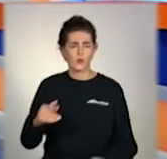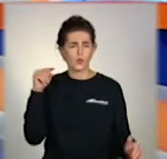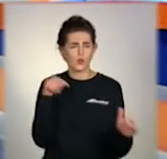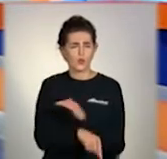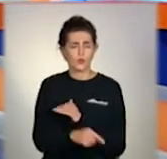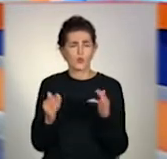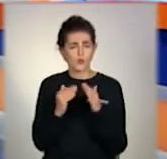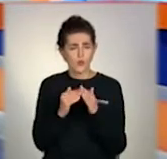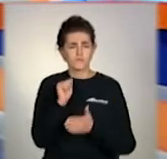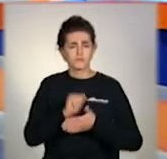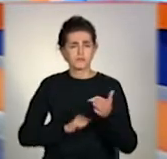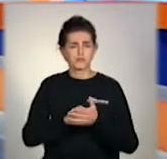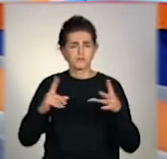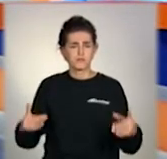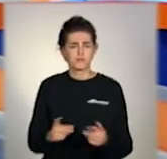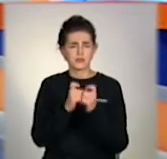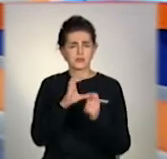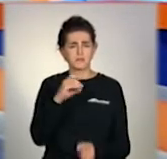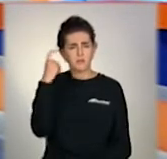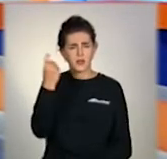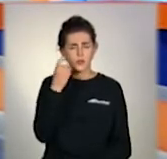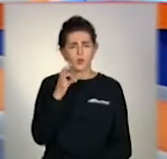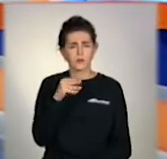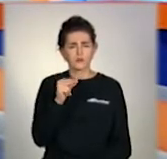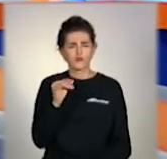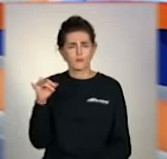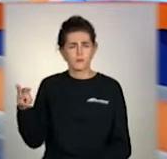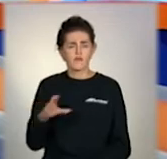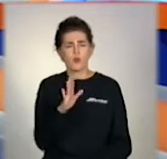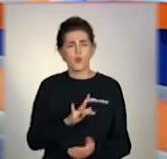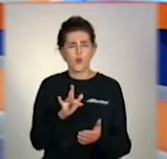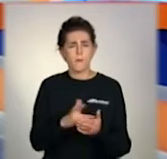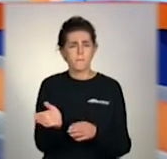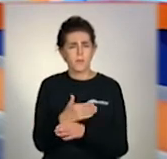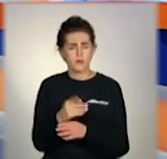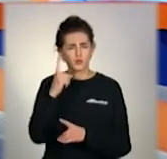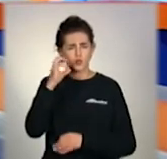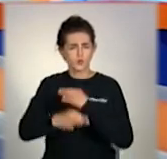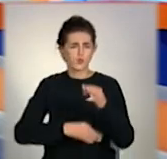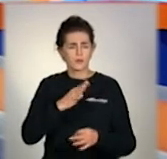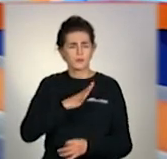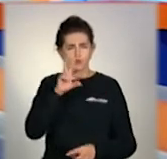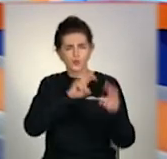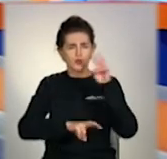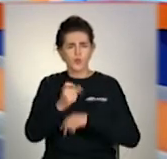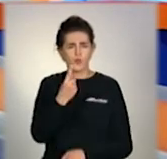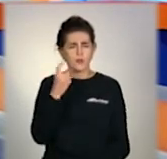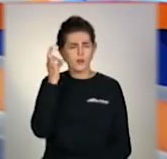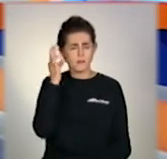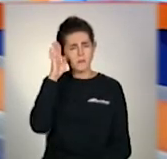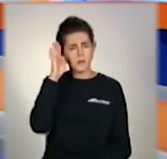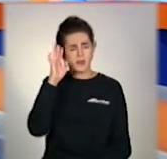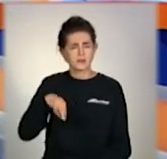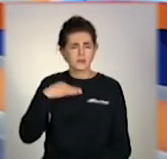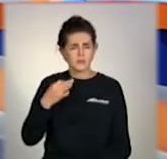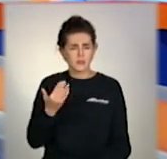з дому після конфлікту із п'яним відчимом. В Маріуполі майже добу шукали 11-річного хлопчика та його